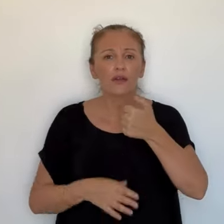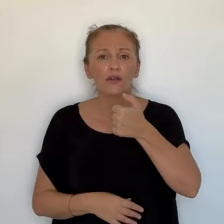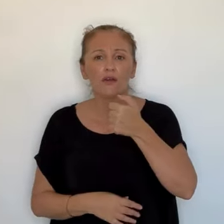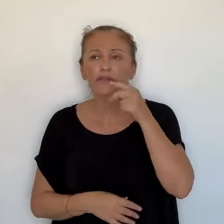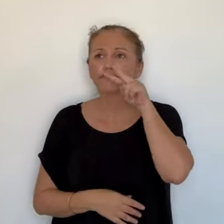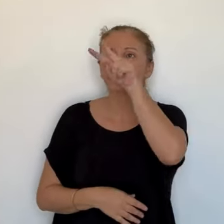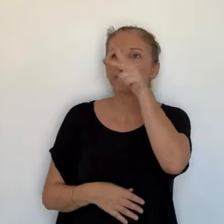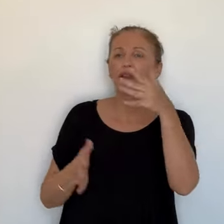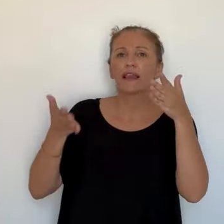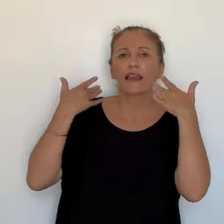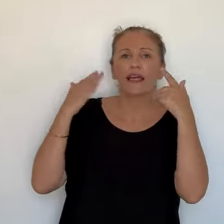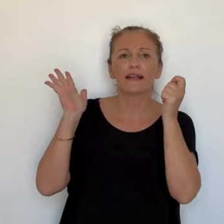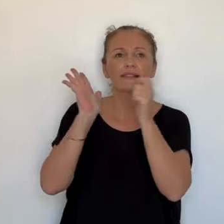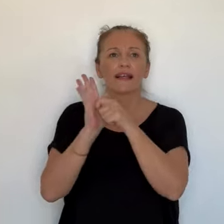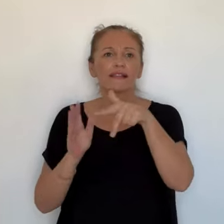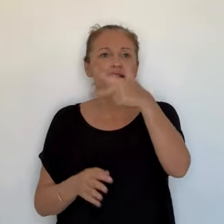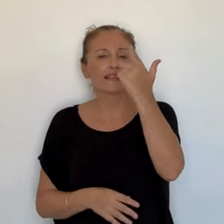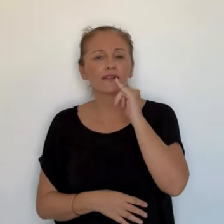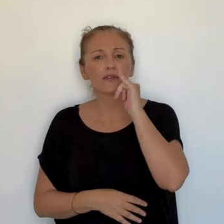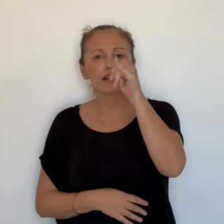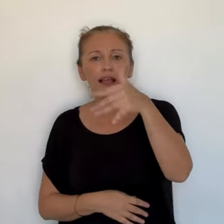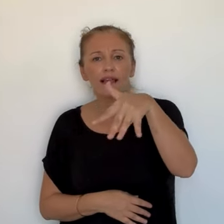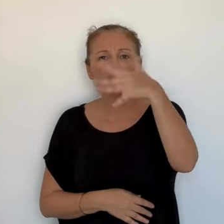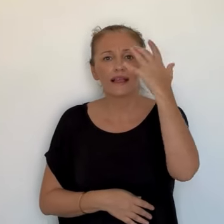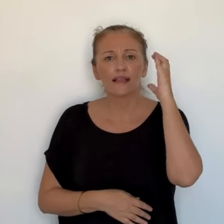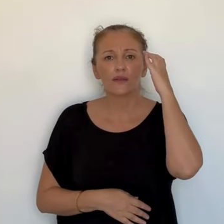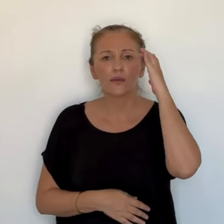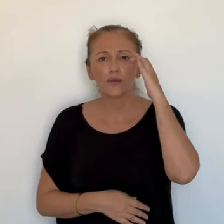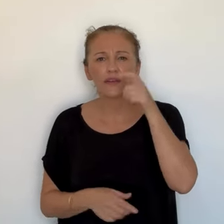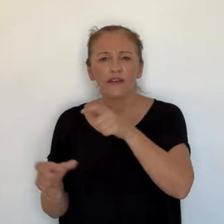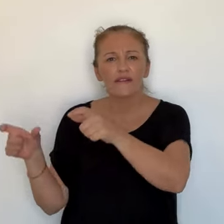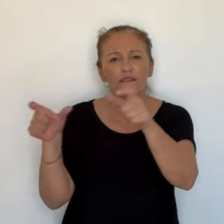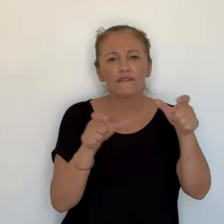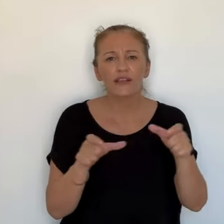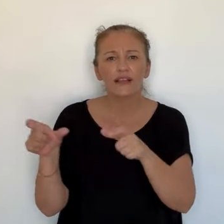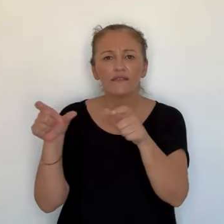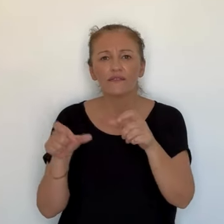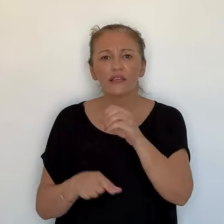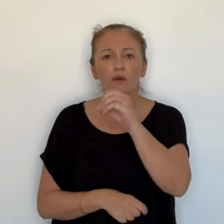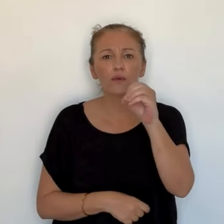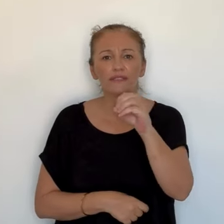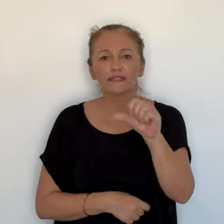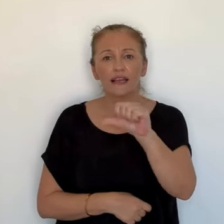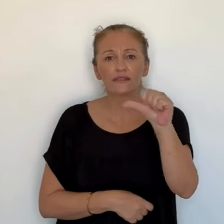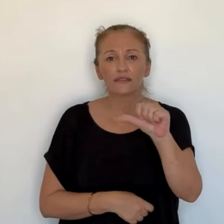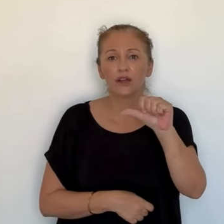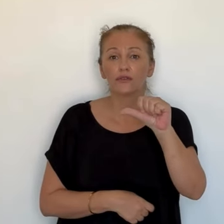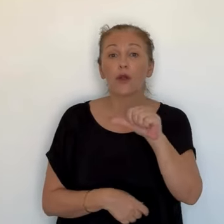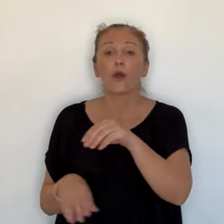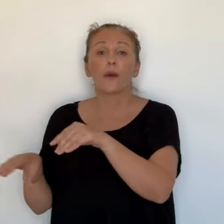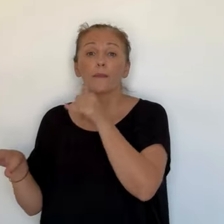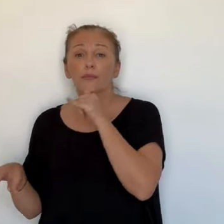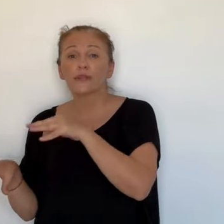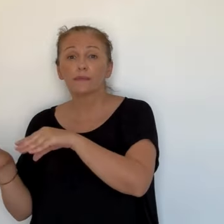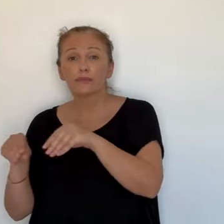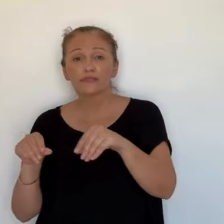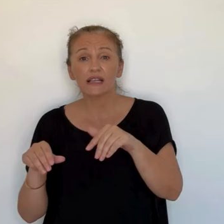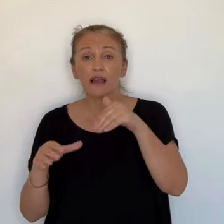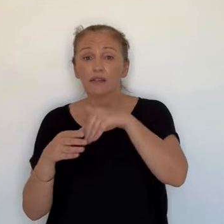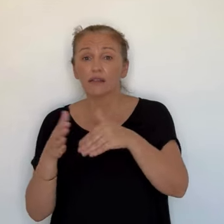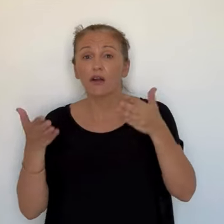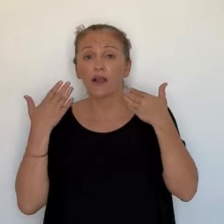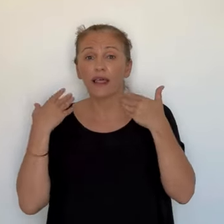atmosphériques, qualité Air Corse a mesuré l'oxyde d'azote et les particules fines présentes du 13 au 15 août. L'association écrit.